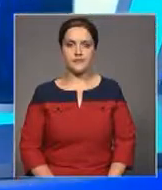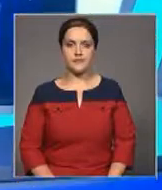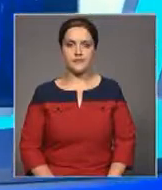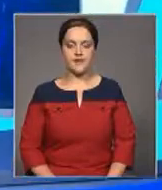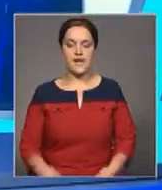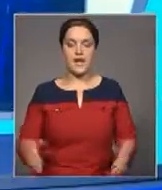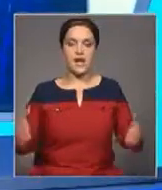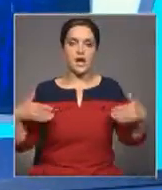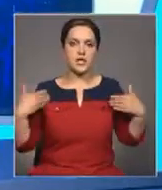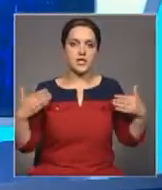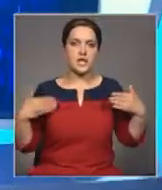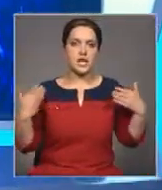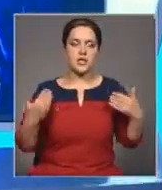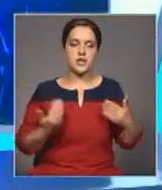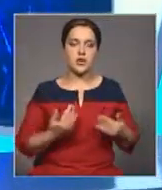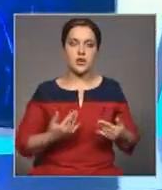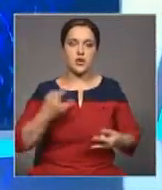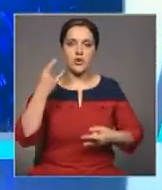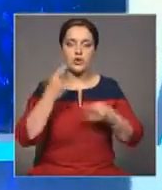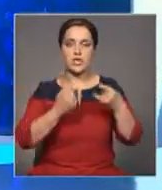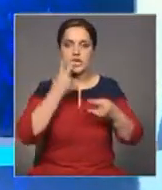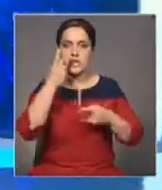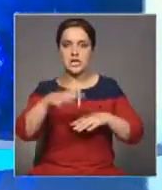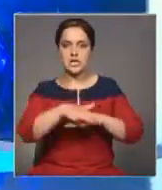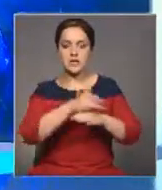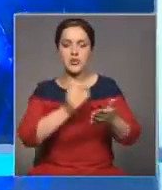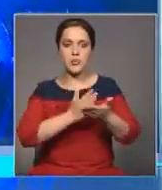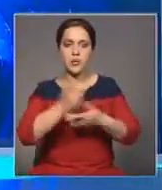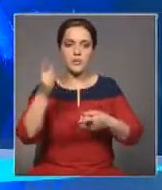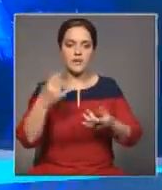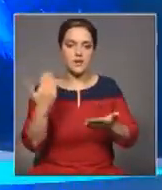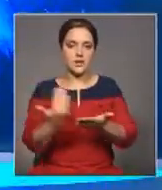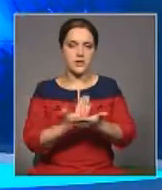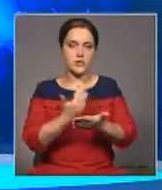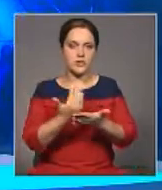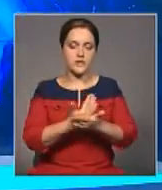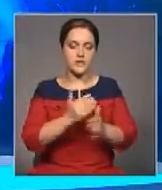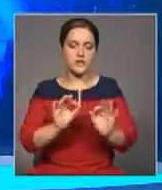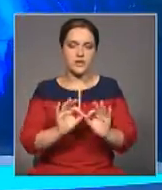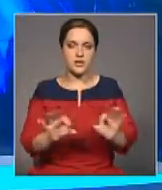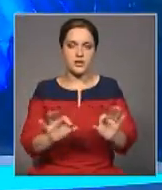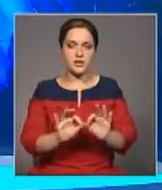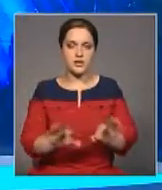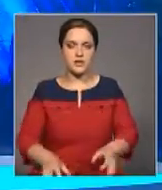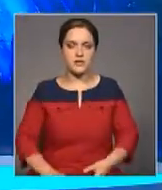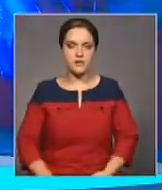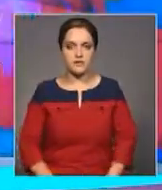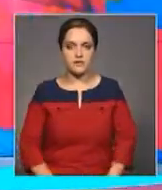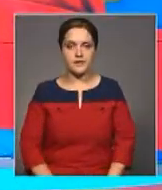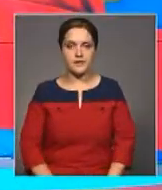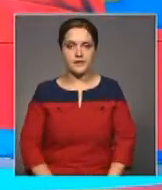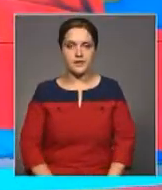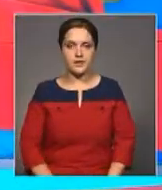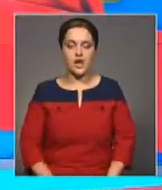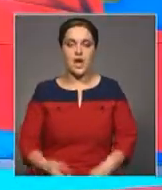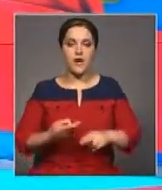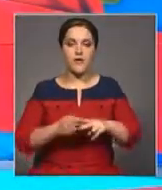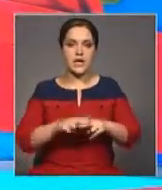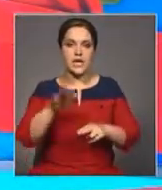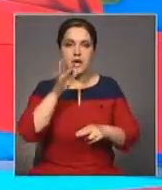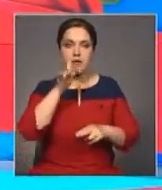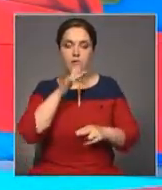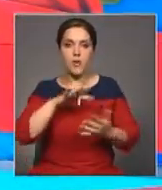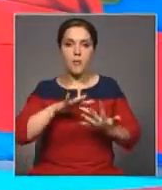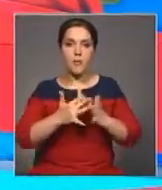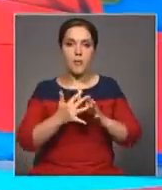Добрый день! Время новостей на 24 КИЗ. В студии Валерия Гавриленко, сурдоперевод Виктории Антонишиной. В эти минуты